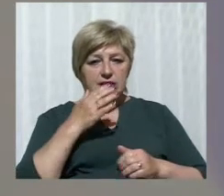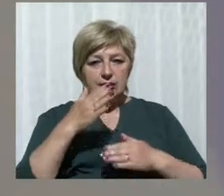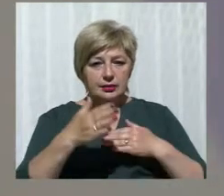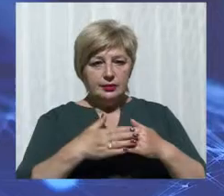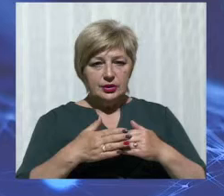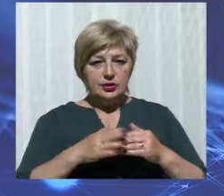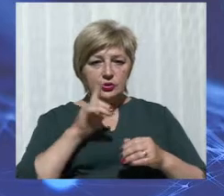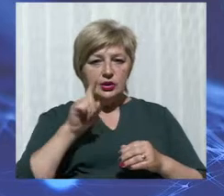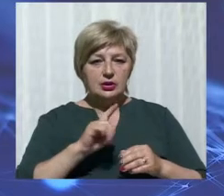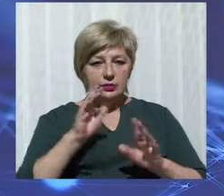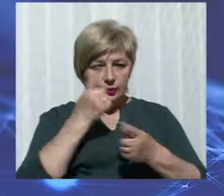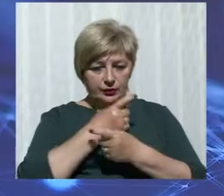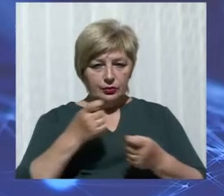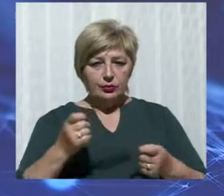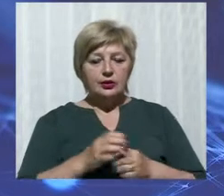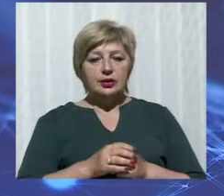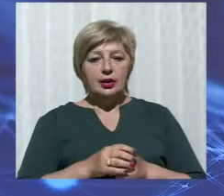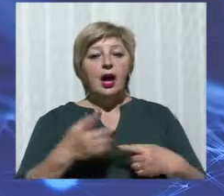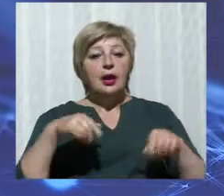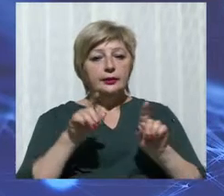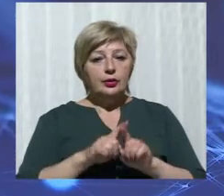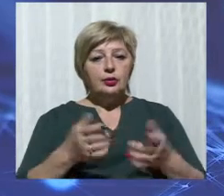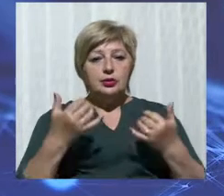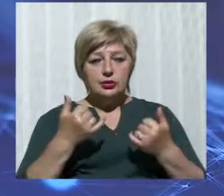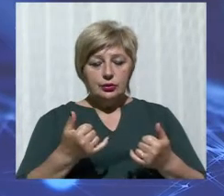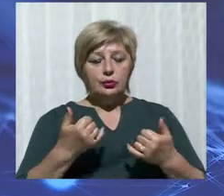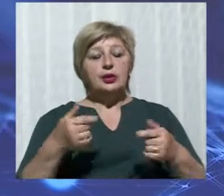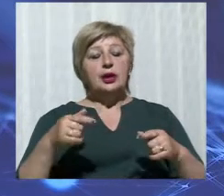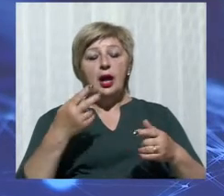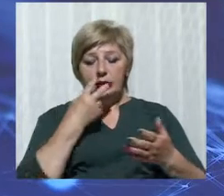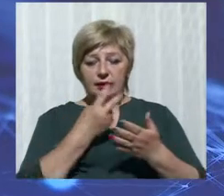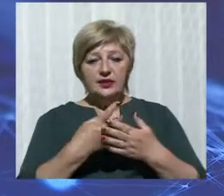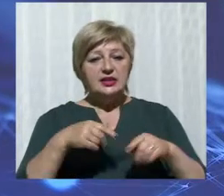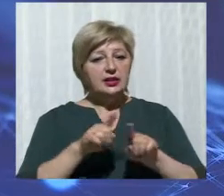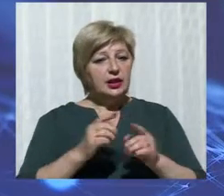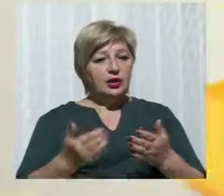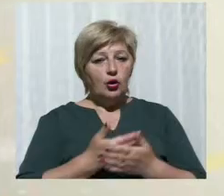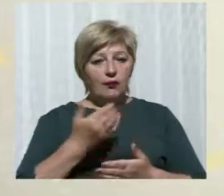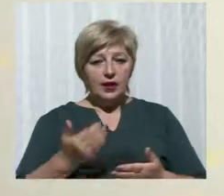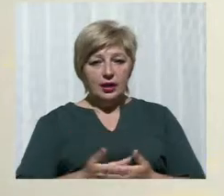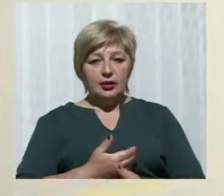розвідувань. Також сьогодні у випуску «Дивіться про таке».